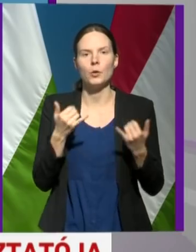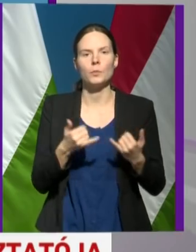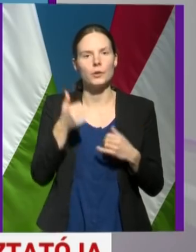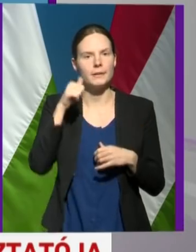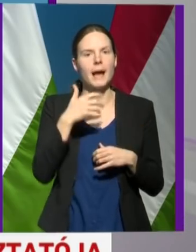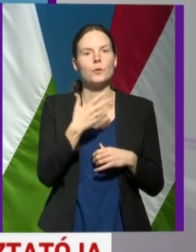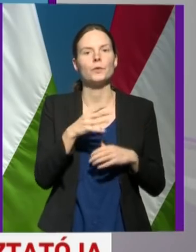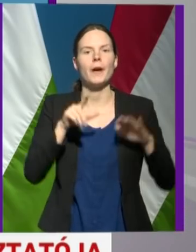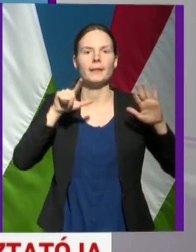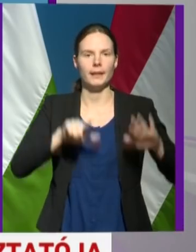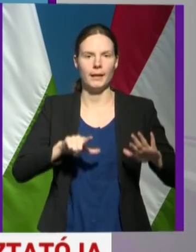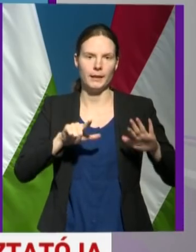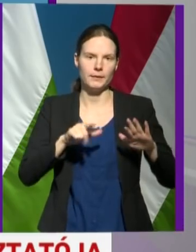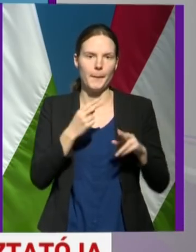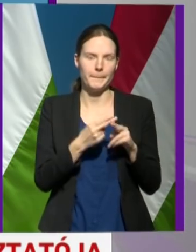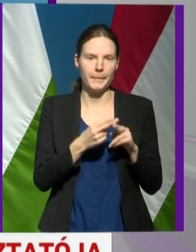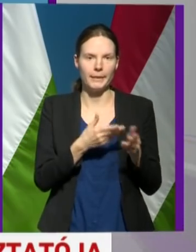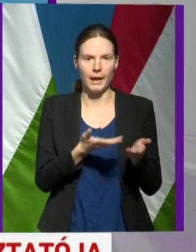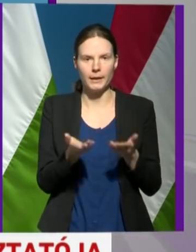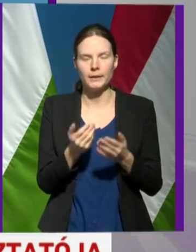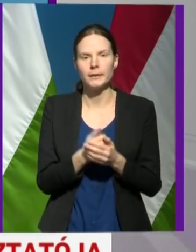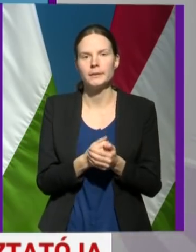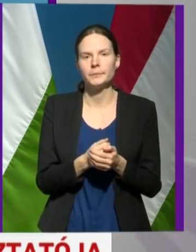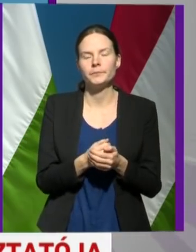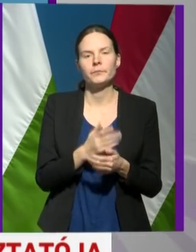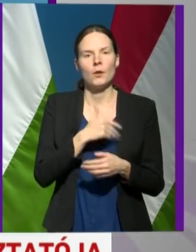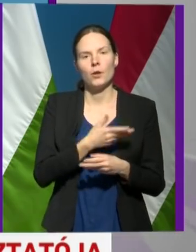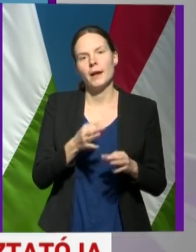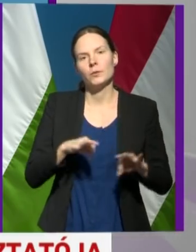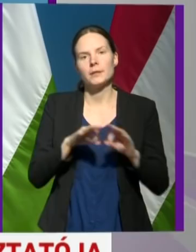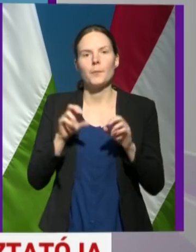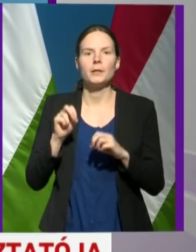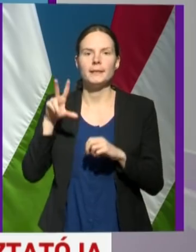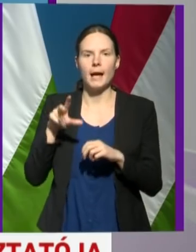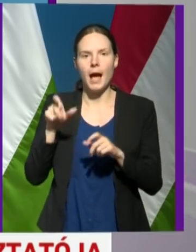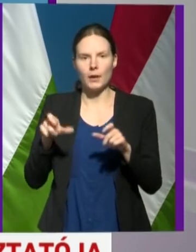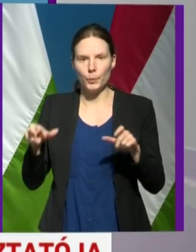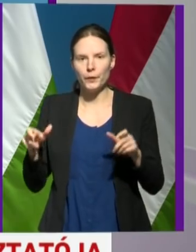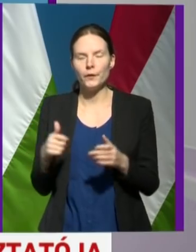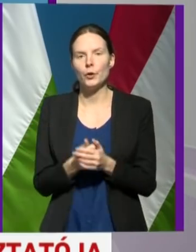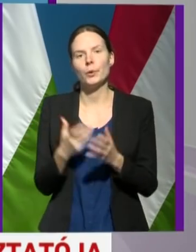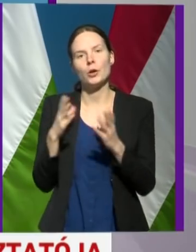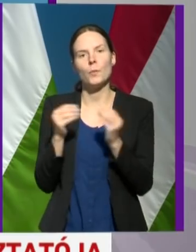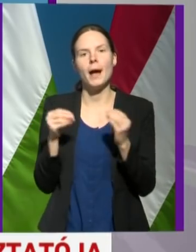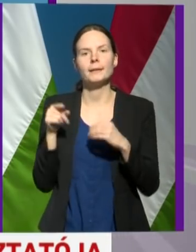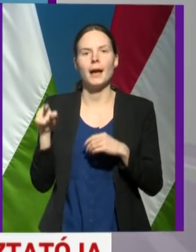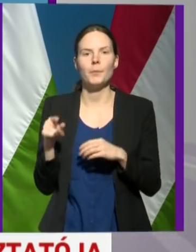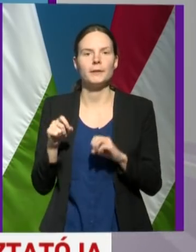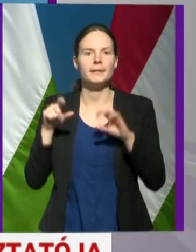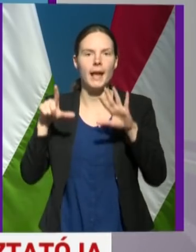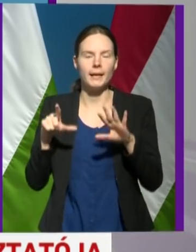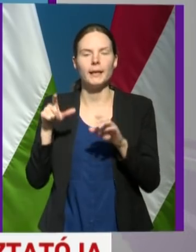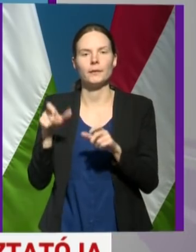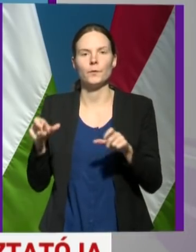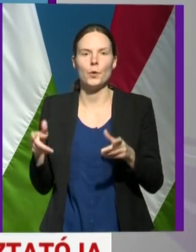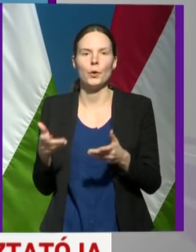157 beteget tartanak, nyilván Horváthországban 13-at, Romániában 17-et,